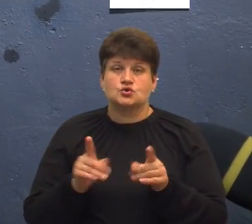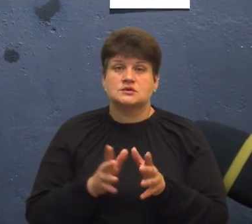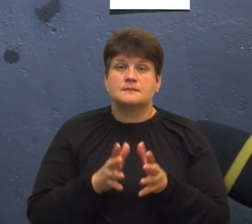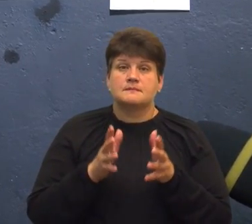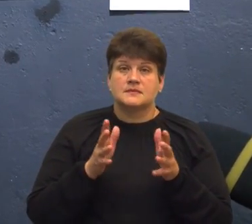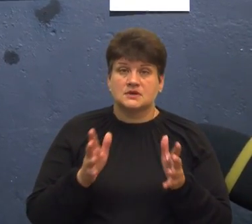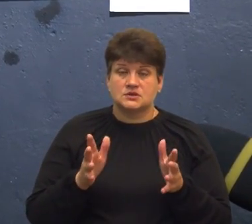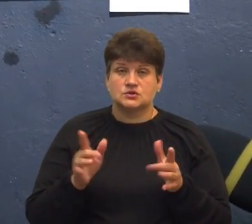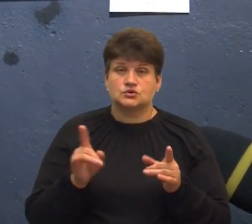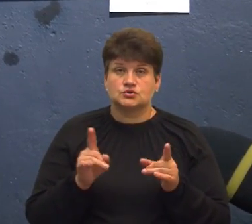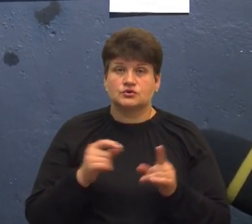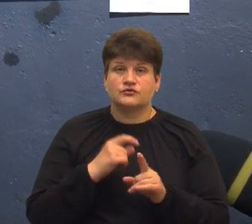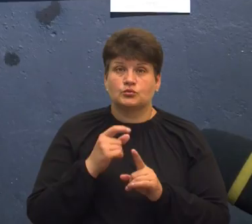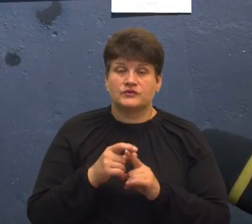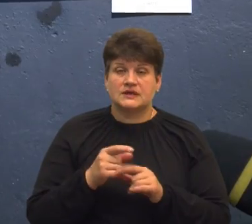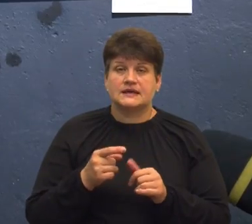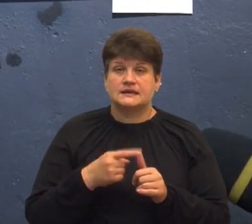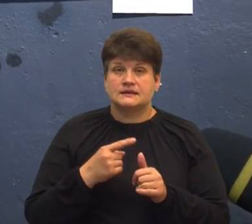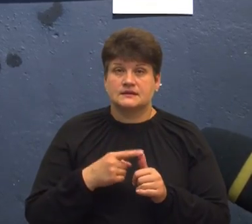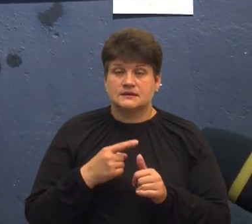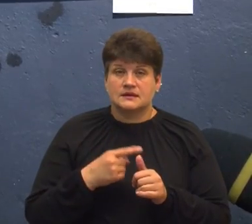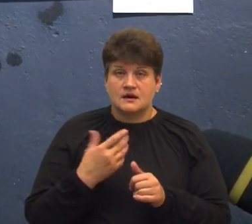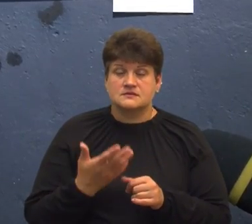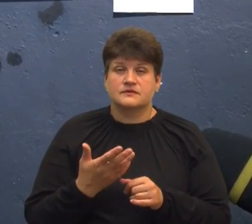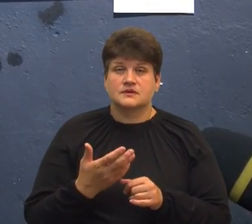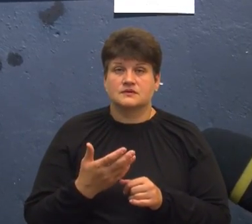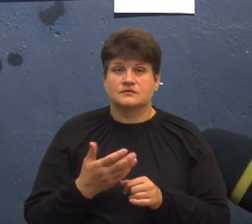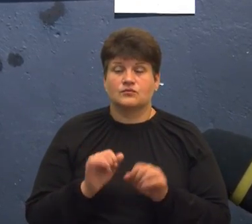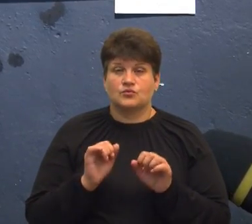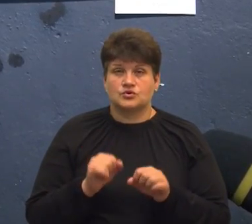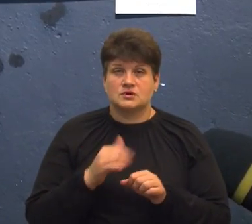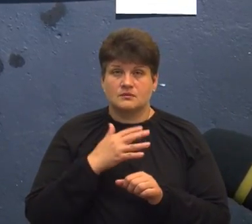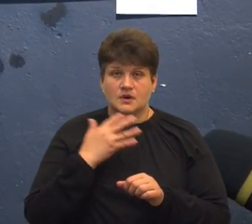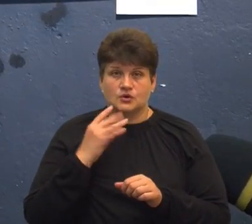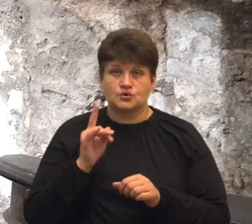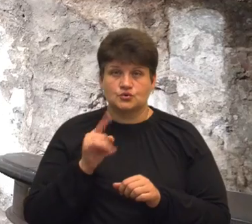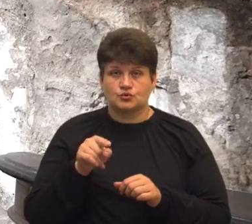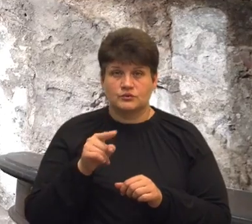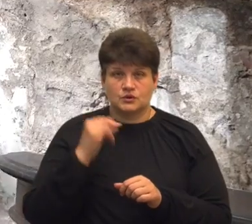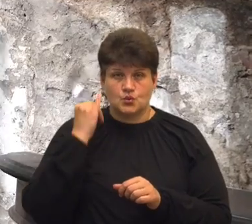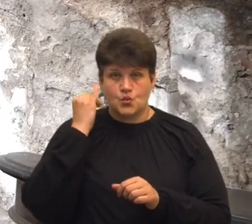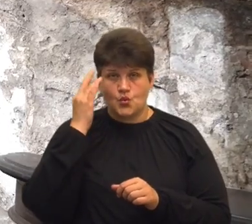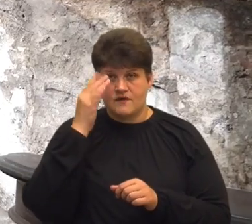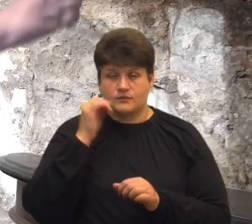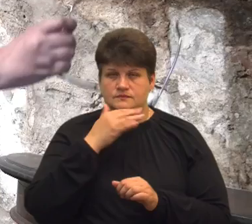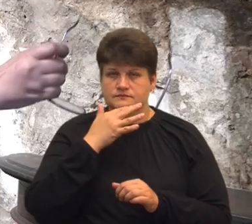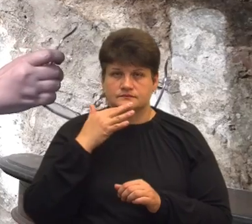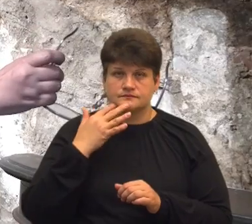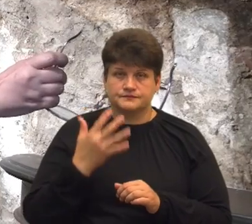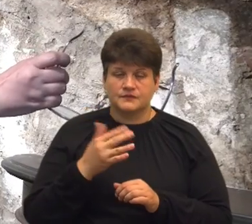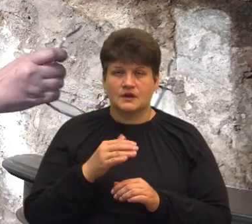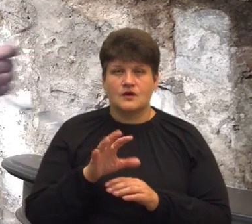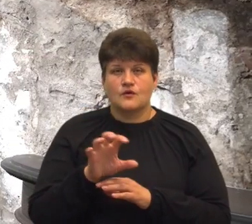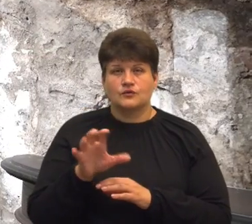відповідає відповідним назвам, включаючи уяву, ми можемо багато чого собі тут уявити. Фото Владислава розглядає